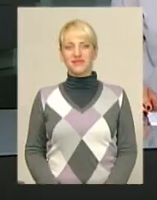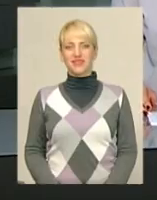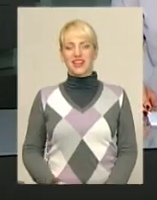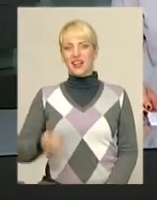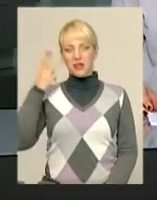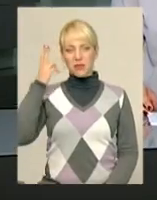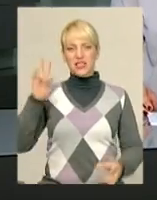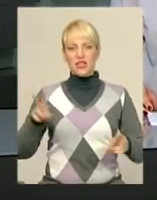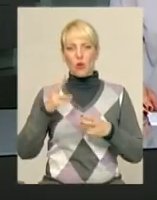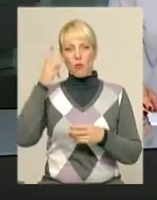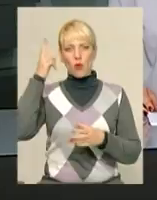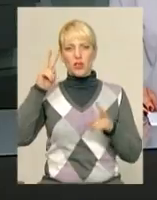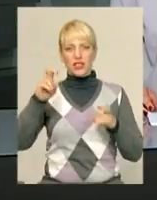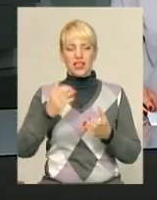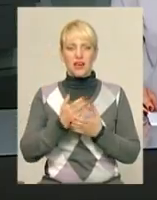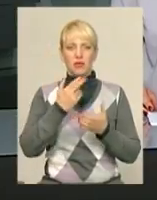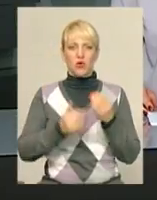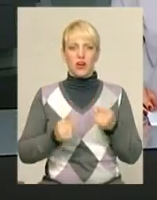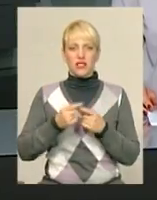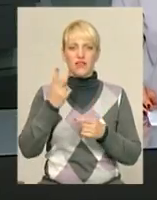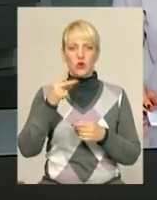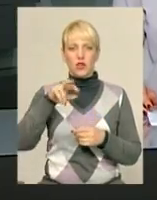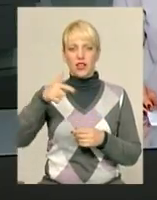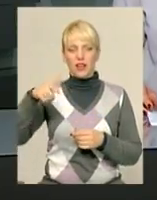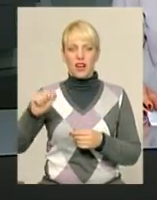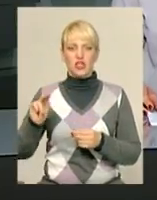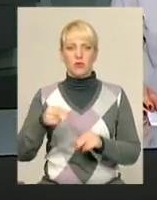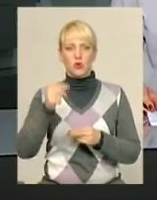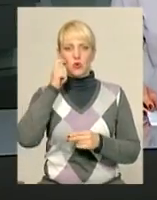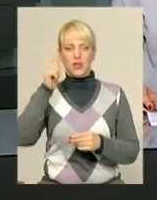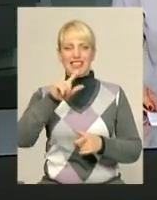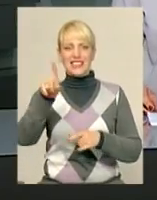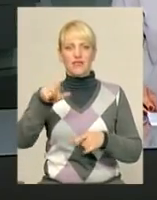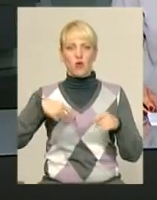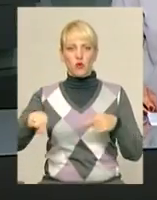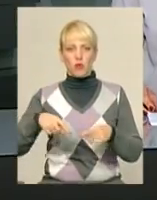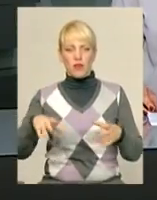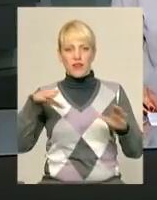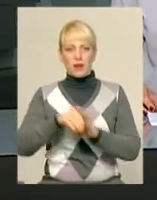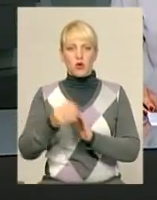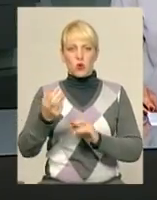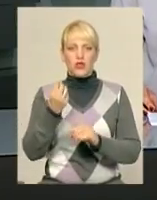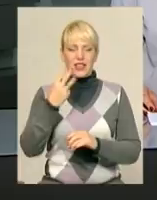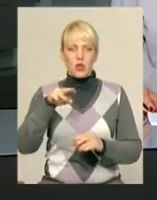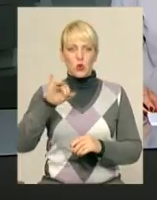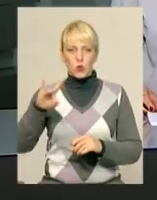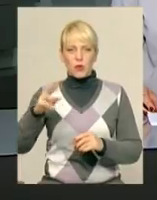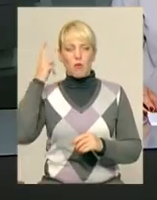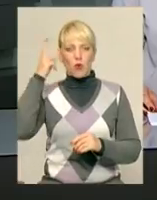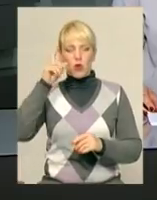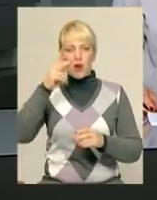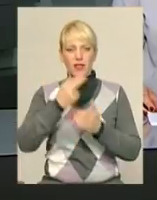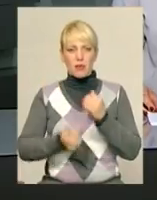Хмельницький клуб «Поділля» зазнав чергової поразки в другій лізі чемпіонату України з футболу. У рамках його 13-го туру подоляни